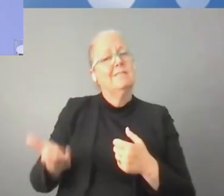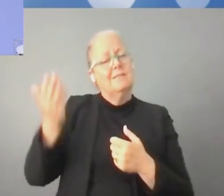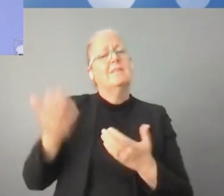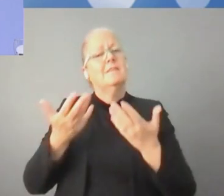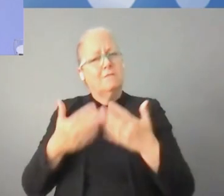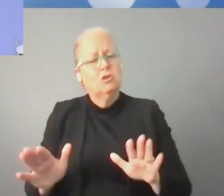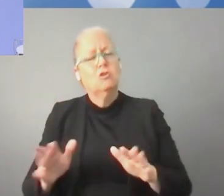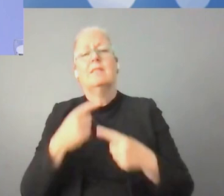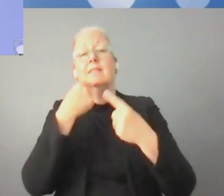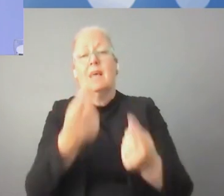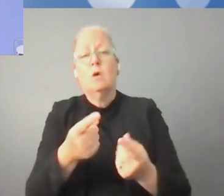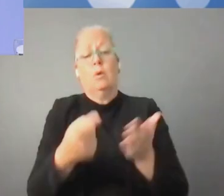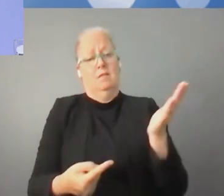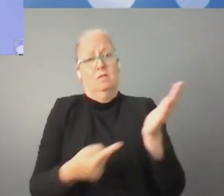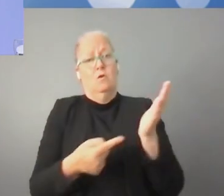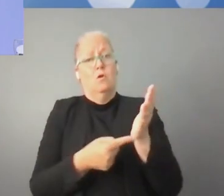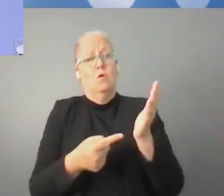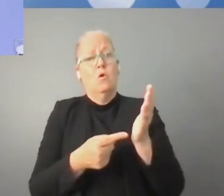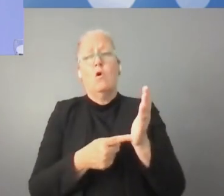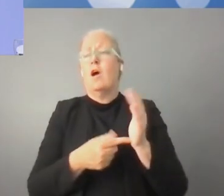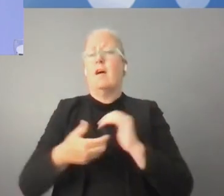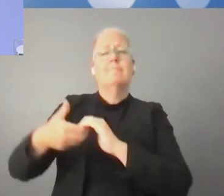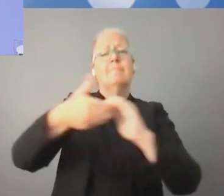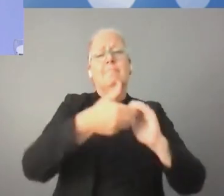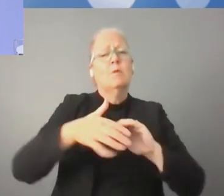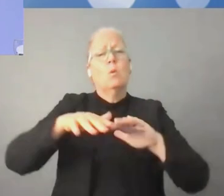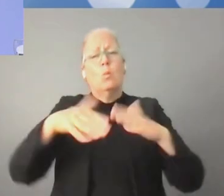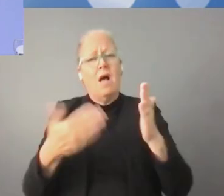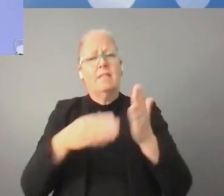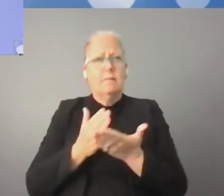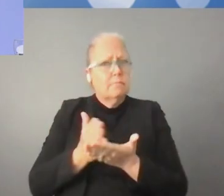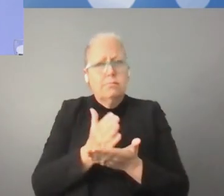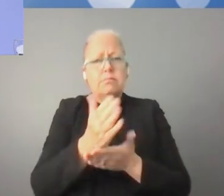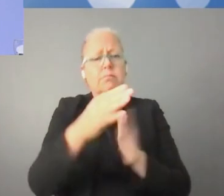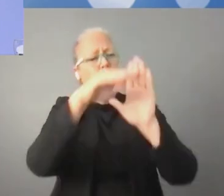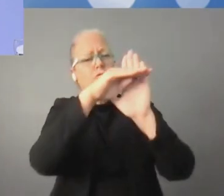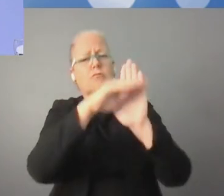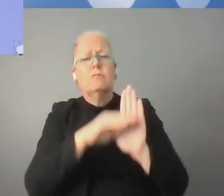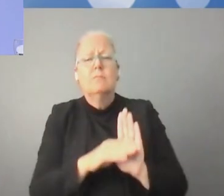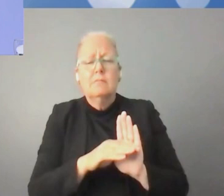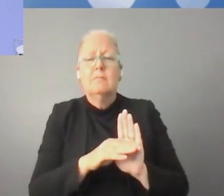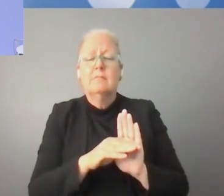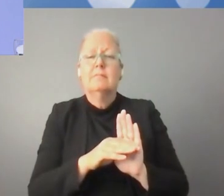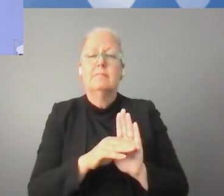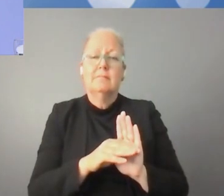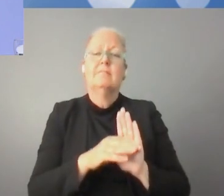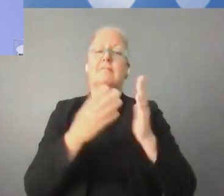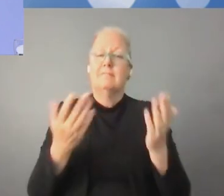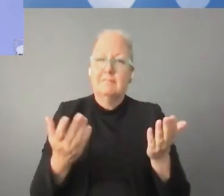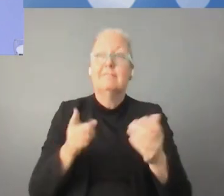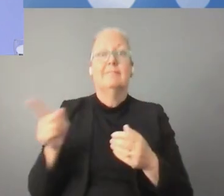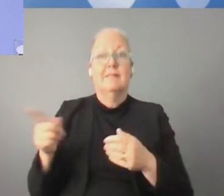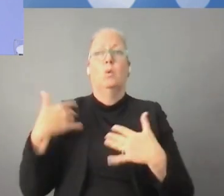القيامة التي نؤمن بها. الأمين العام لهيئة الأمم المتحدة قدم خطة